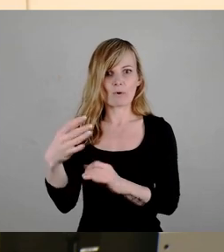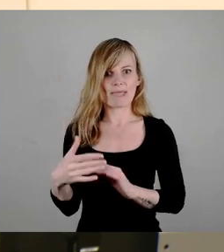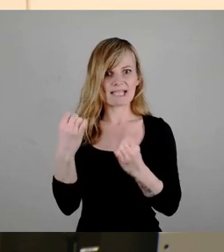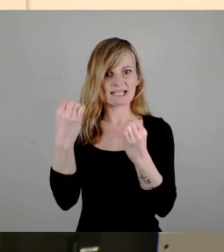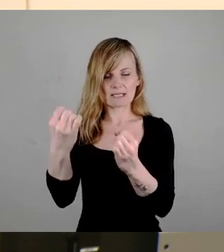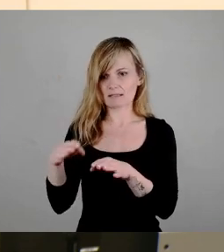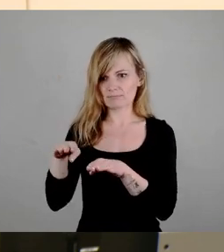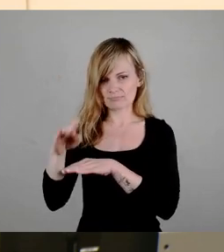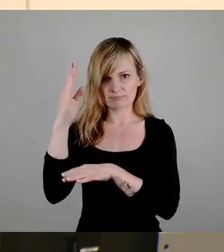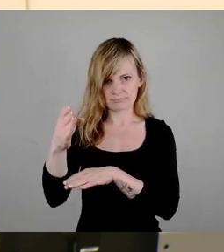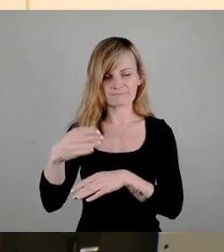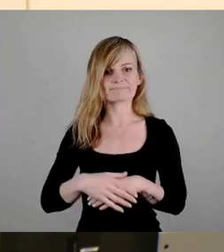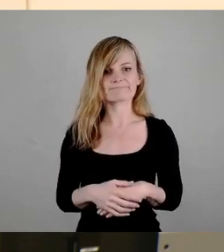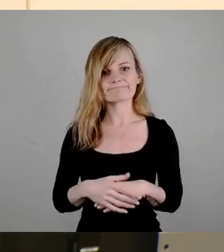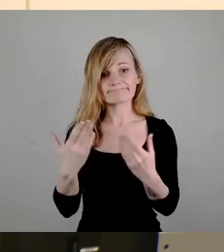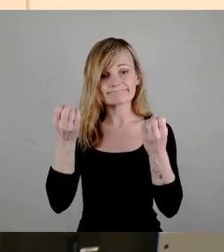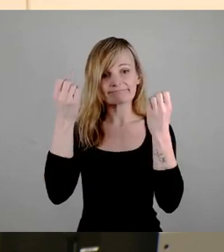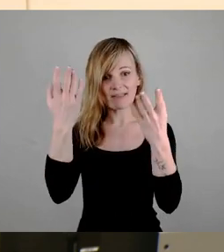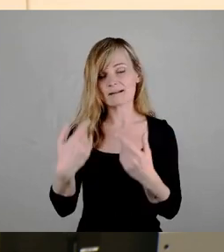mit den Fußgängern gegeben.